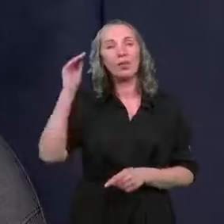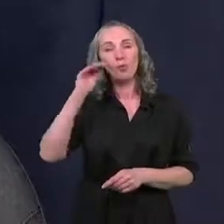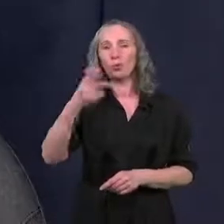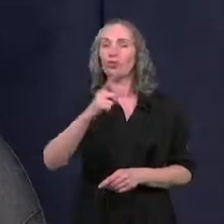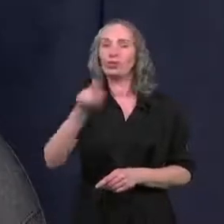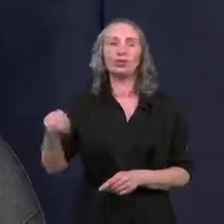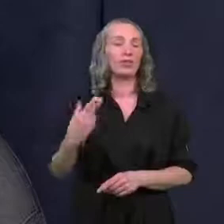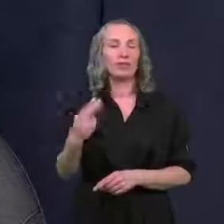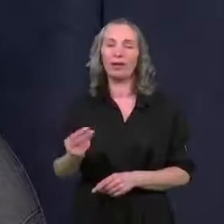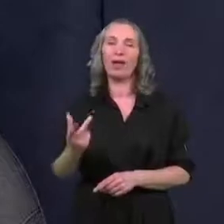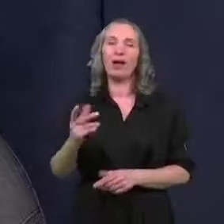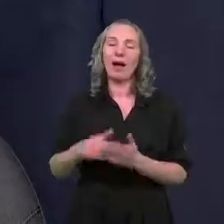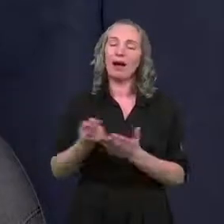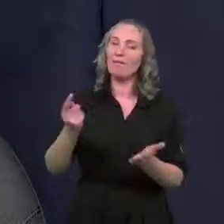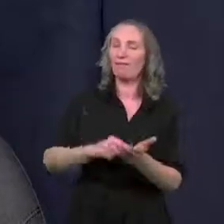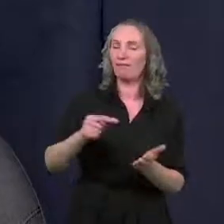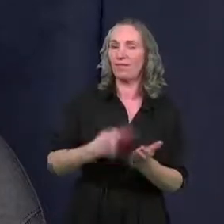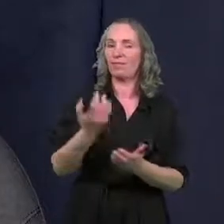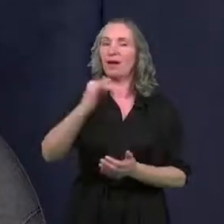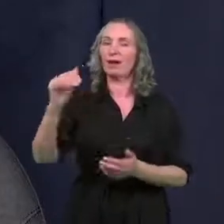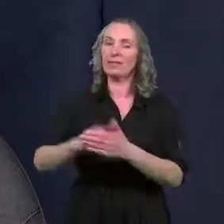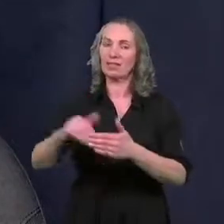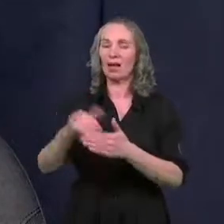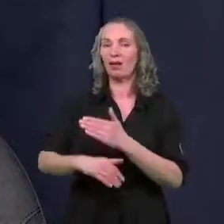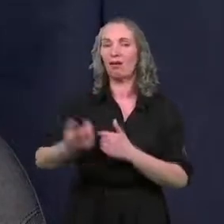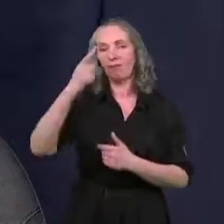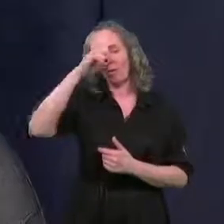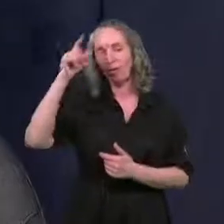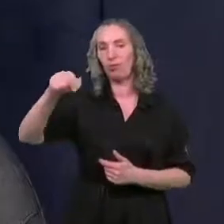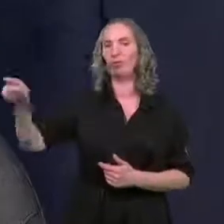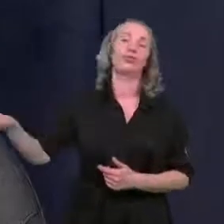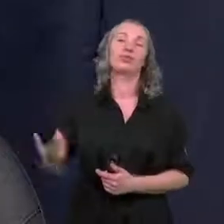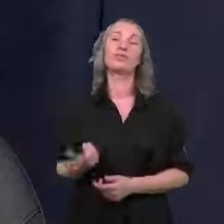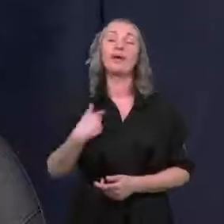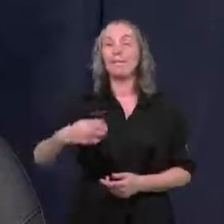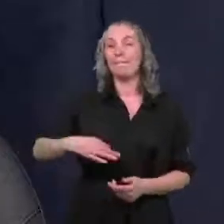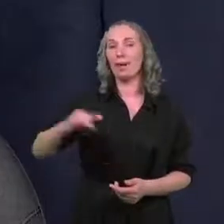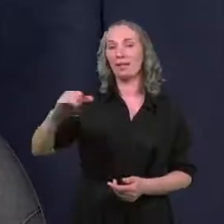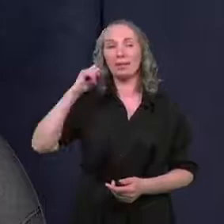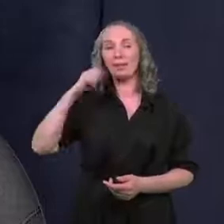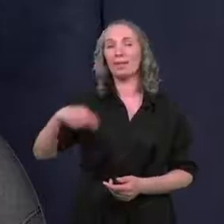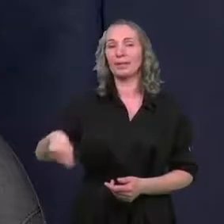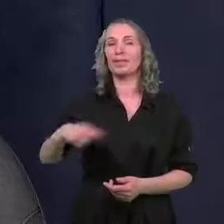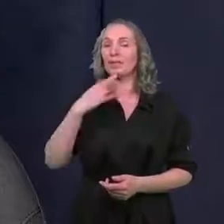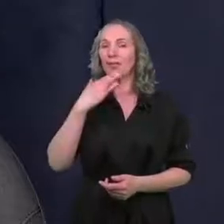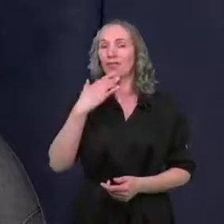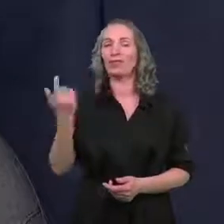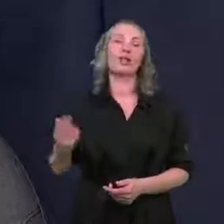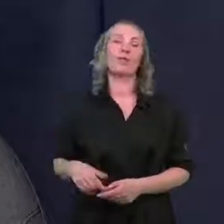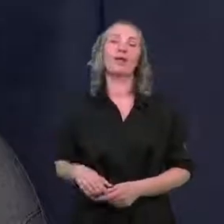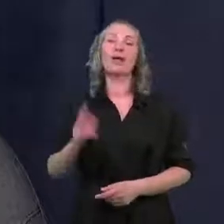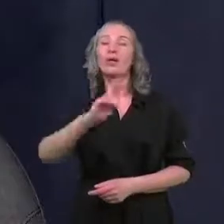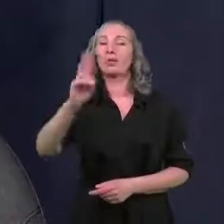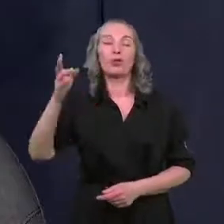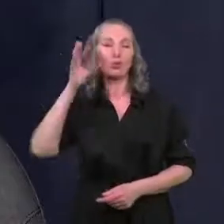ale egzekwować pewne zachowania od naszych mieszkańców. Tak jak pani prezydent powiedziała, niech każdy ze